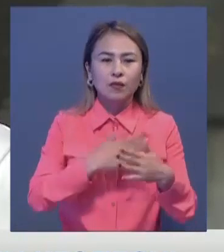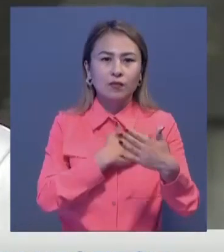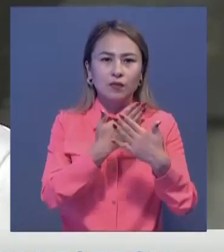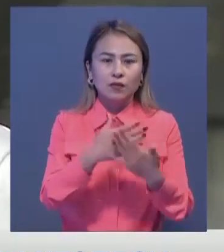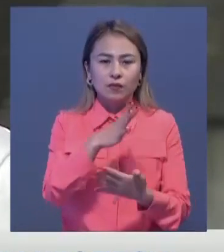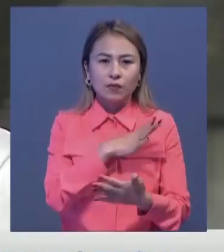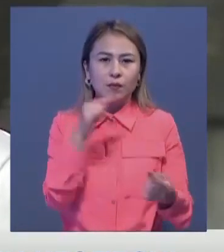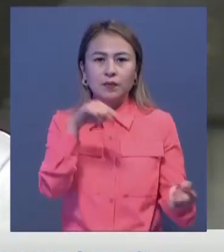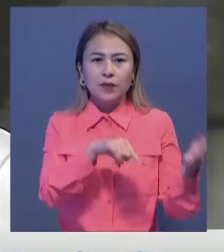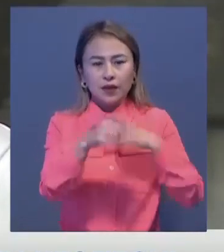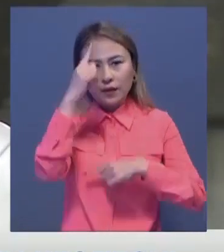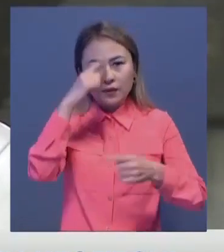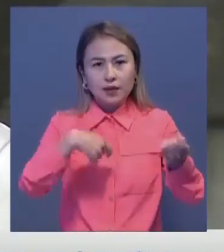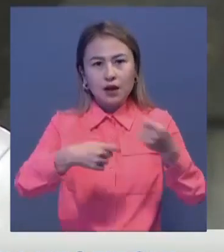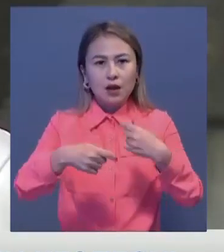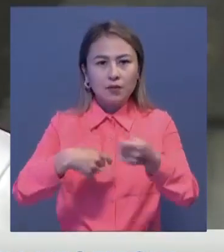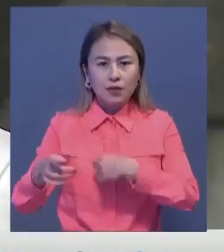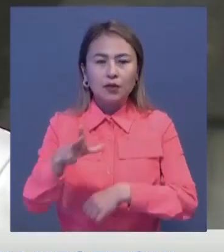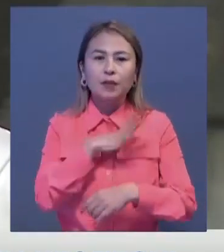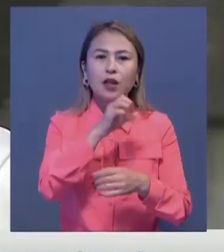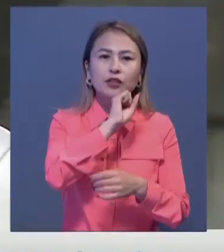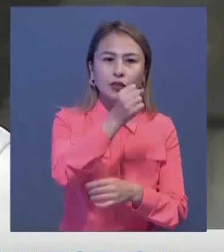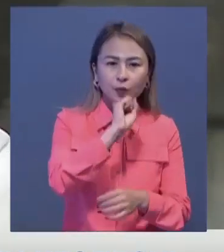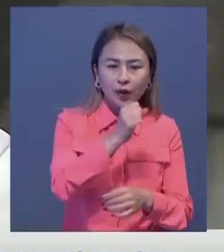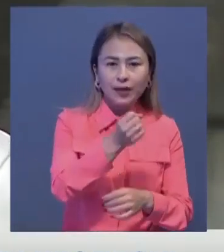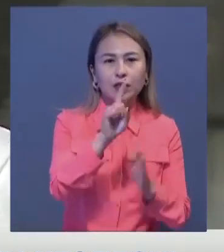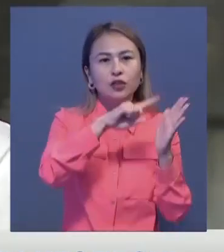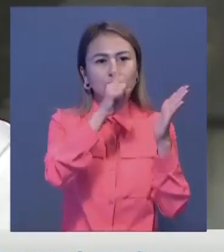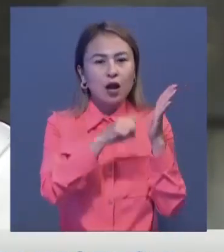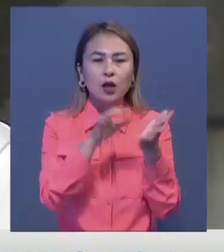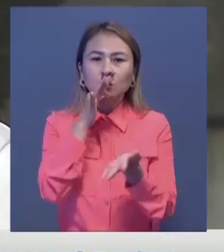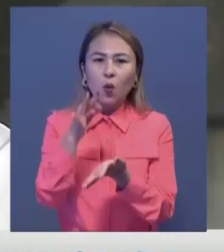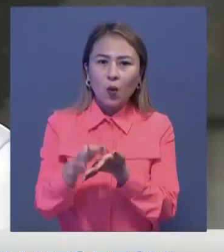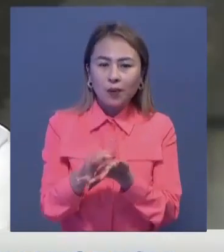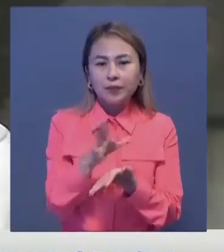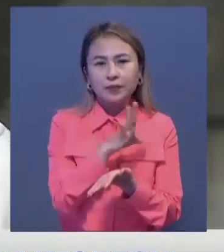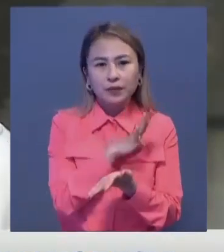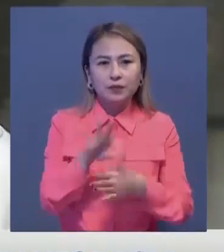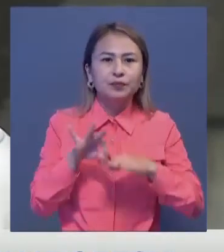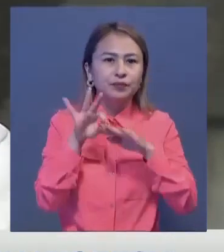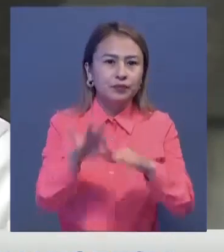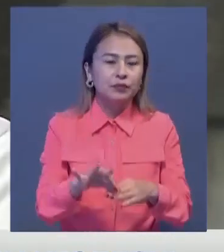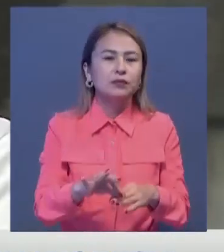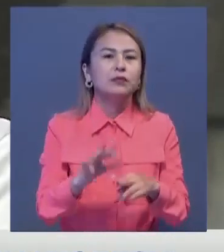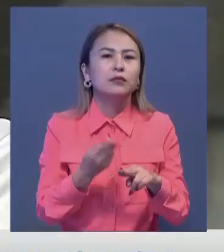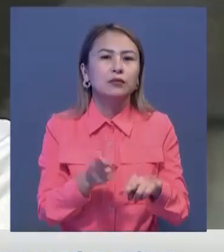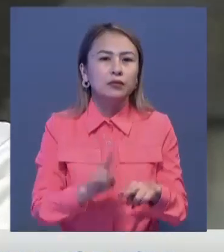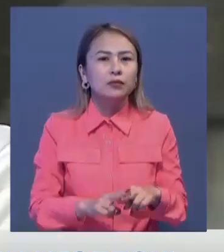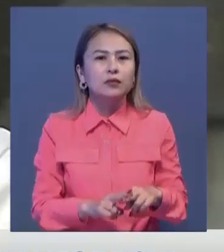бір-бірмен идея алмасып, сұхбат, сұрақ жауап ретінде өтті. Негізгі